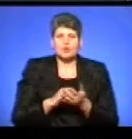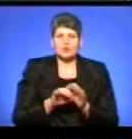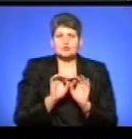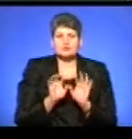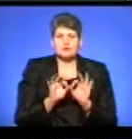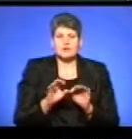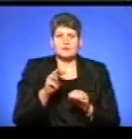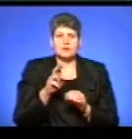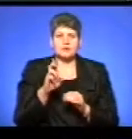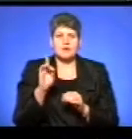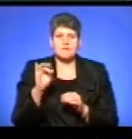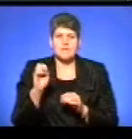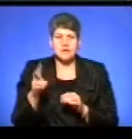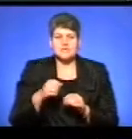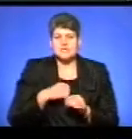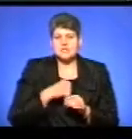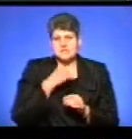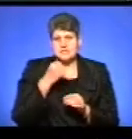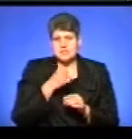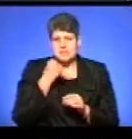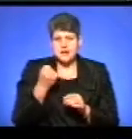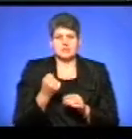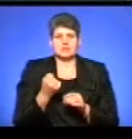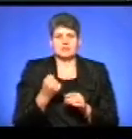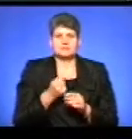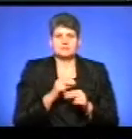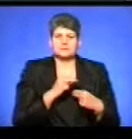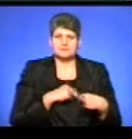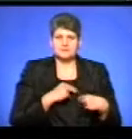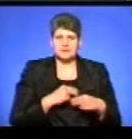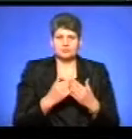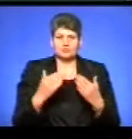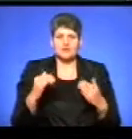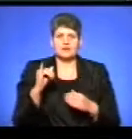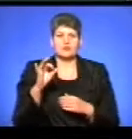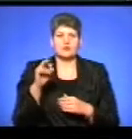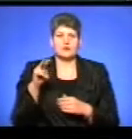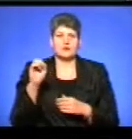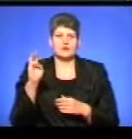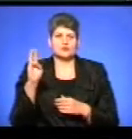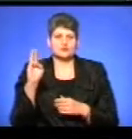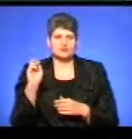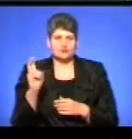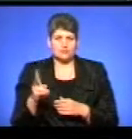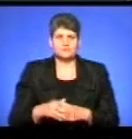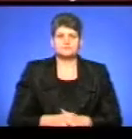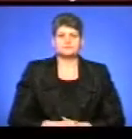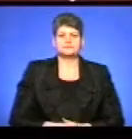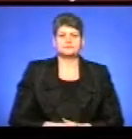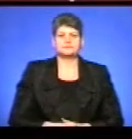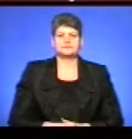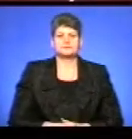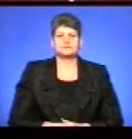Бермак і старший науковий співробітник історико-меморіального музею політв'язнів Ігор Олещук. Богдан Буденчук розповість про це більше.